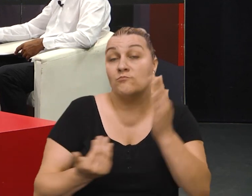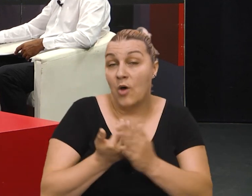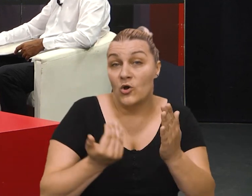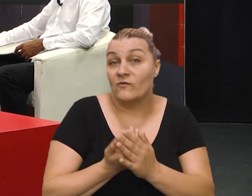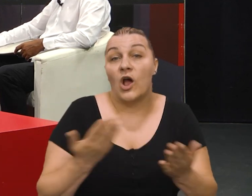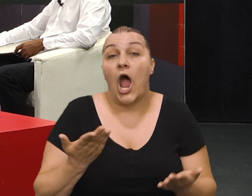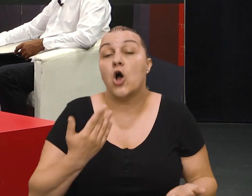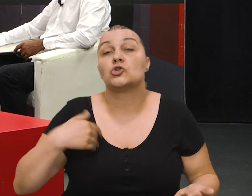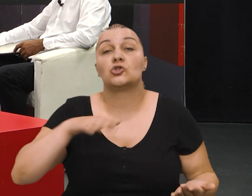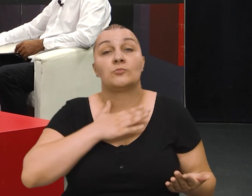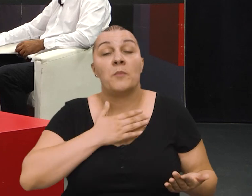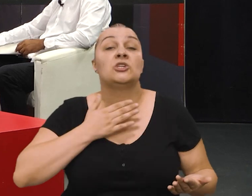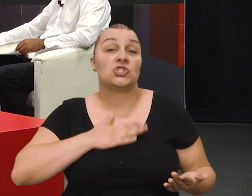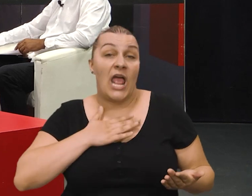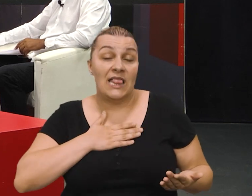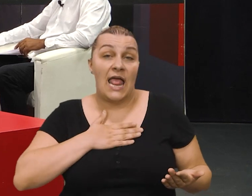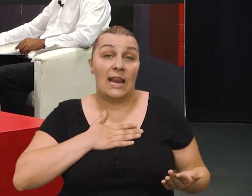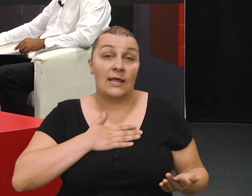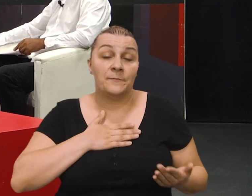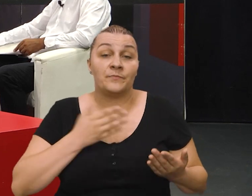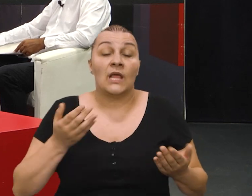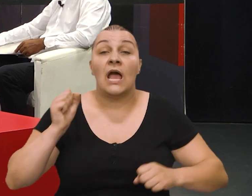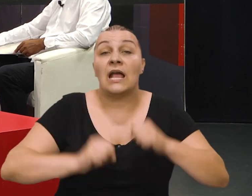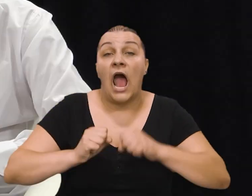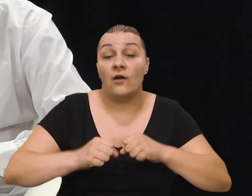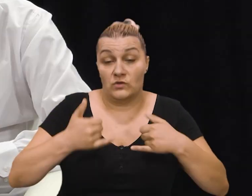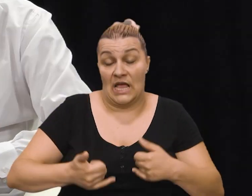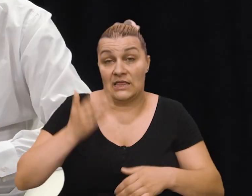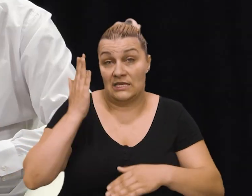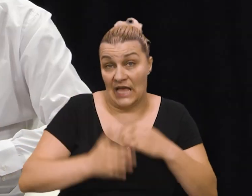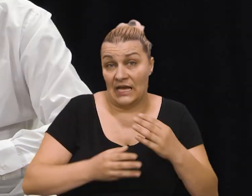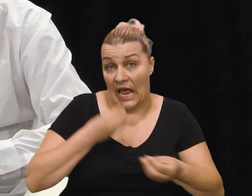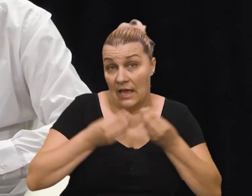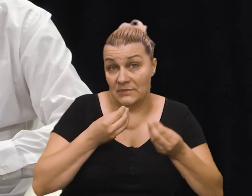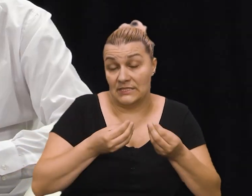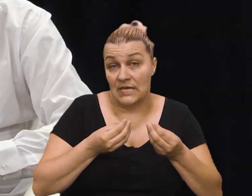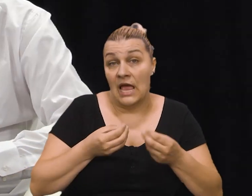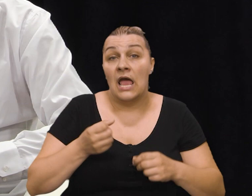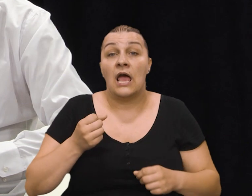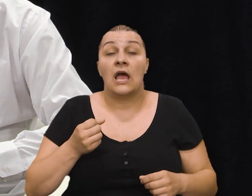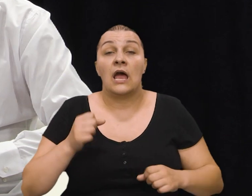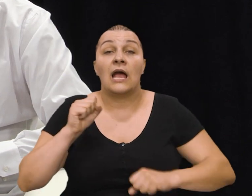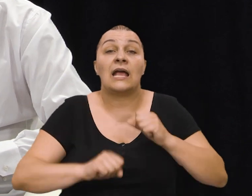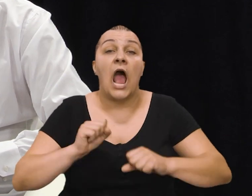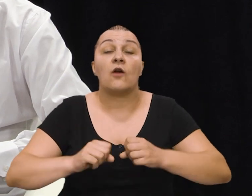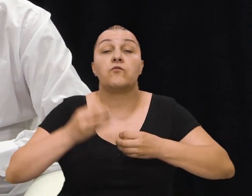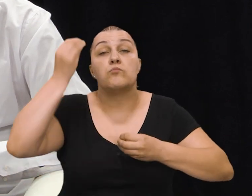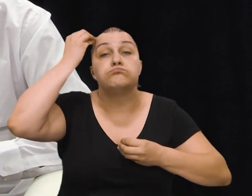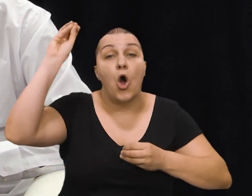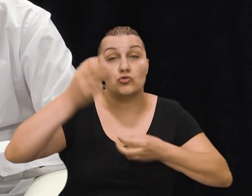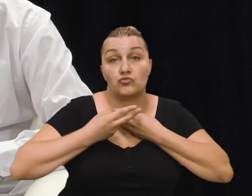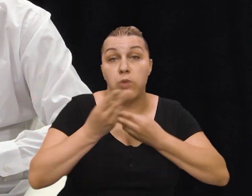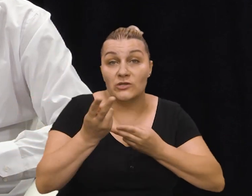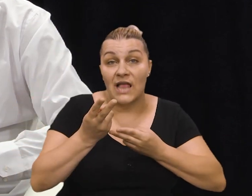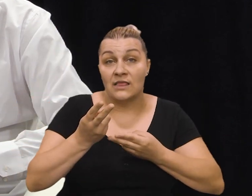onu kako mi smo željeli kako sad za kraj emisije pukovim će možemo